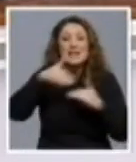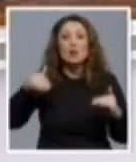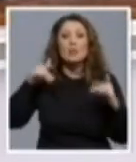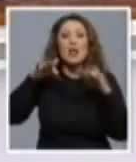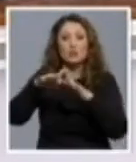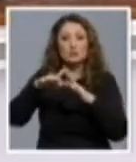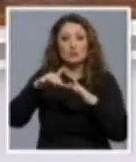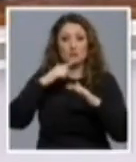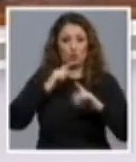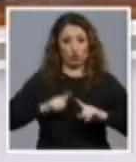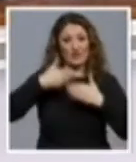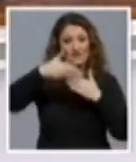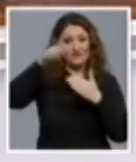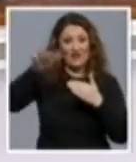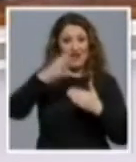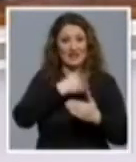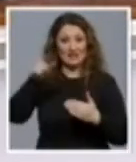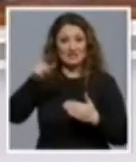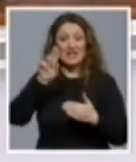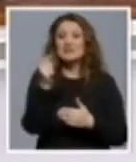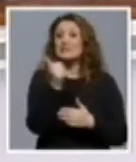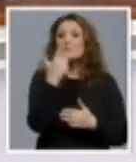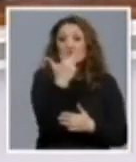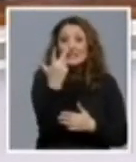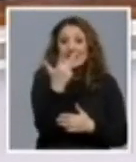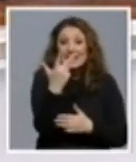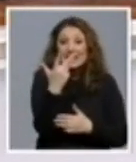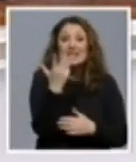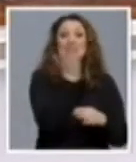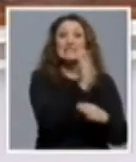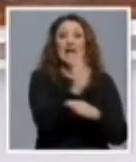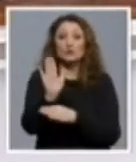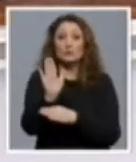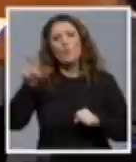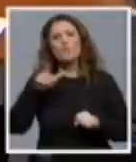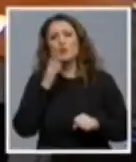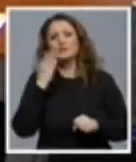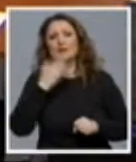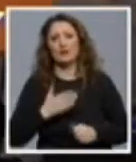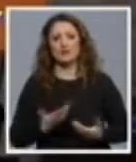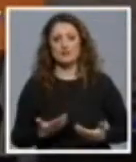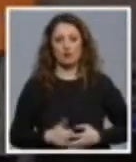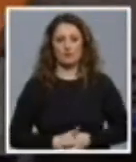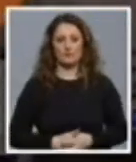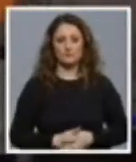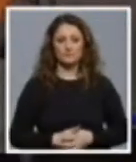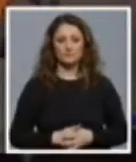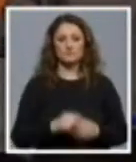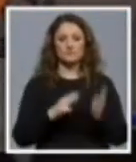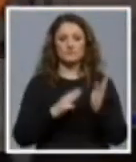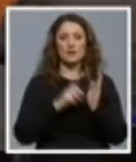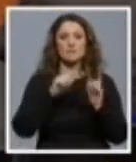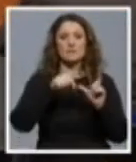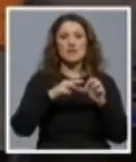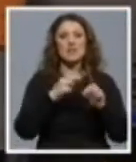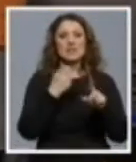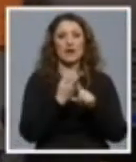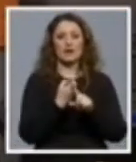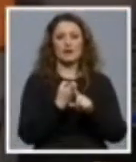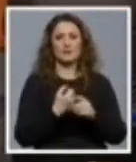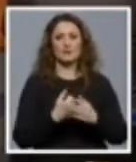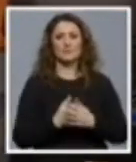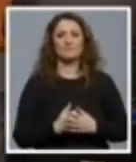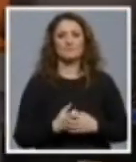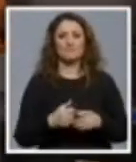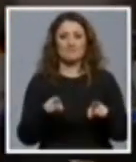neodrživo je da ona ima samo tri zaborska zastupnika, kad znamo da srpska hrvatska ima također. Gospodin Josip Miljak, Hrvatska čista stranka prava, drugi se prijavlja.